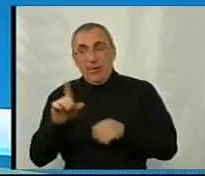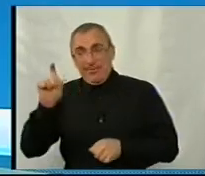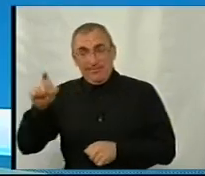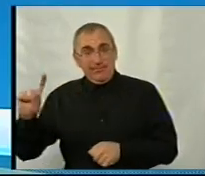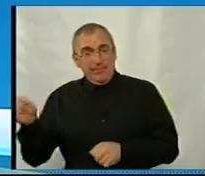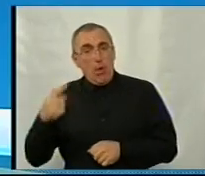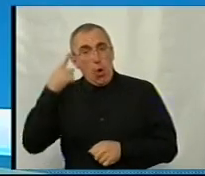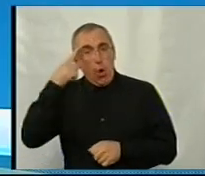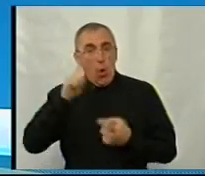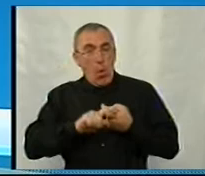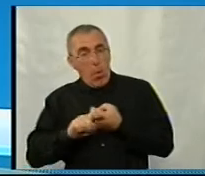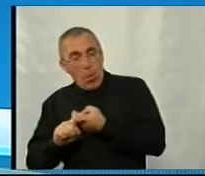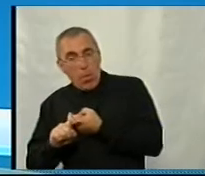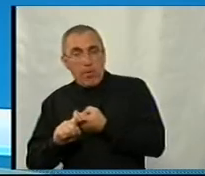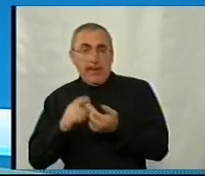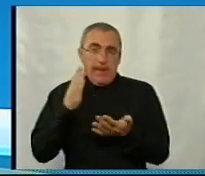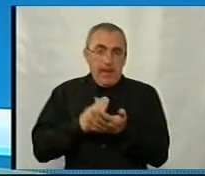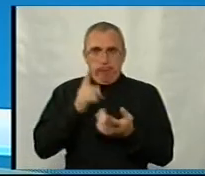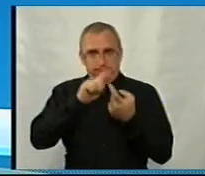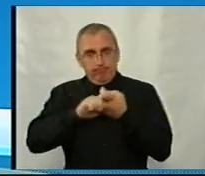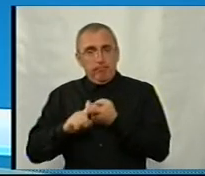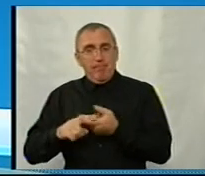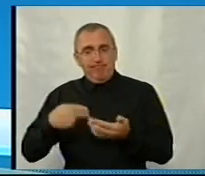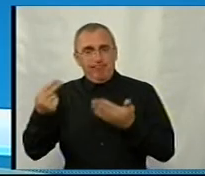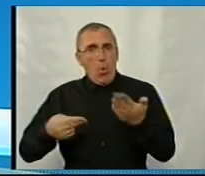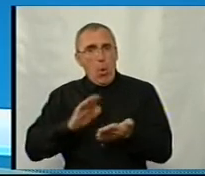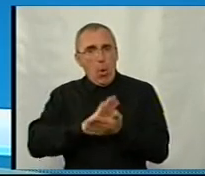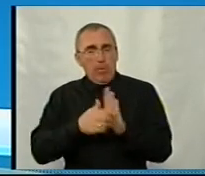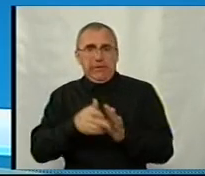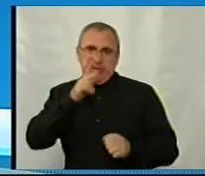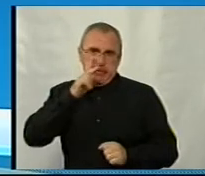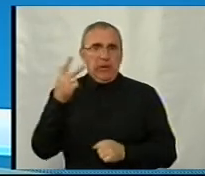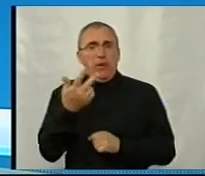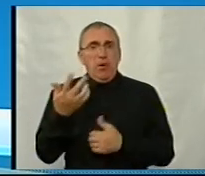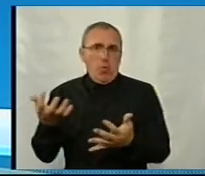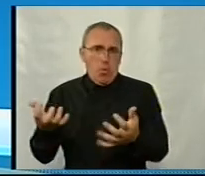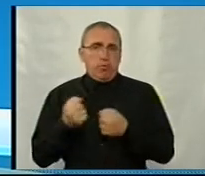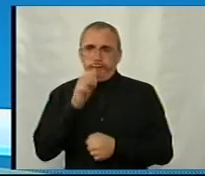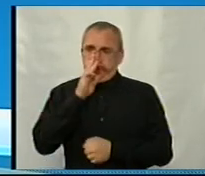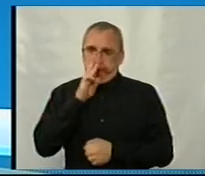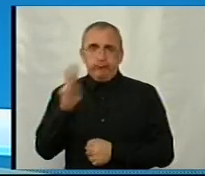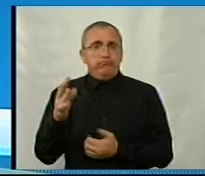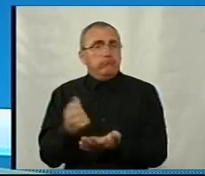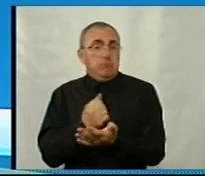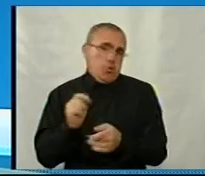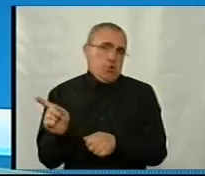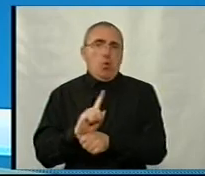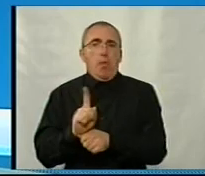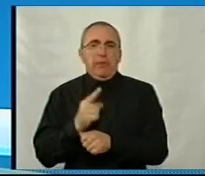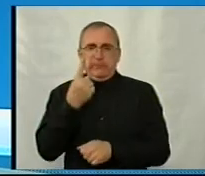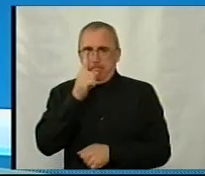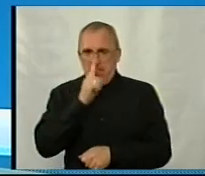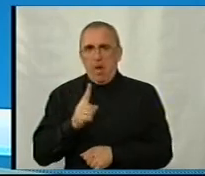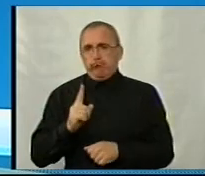було б логічним, і, ймовірно, є логічним, заключити контракт на три роки і отримувати зарплатню і нормальну з першого